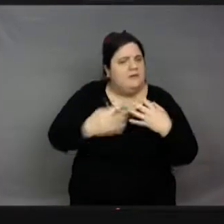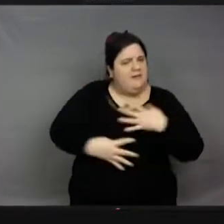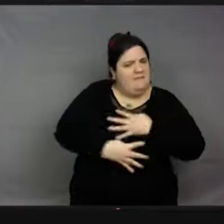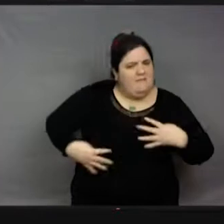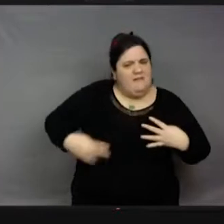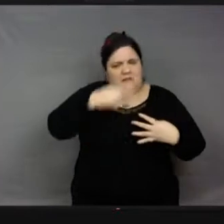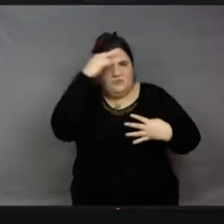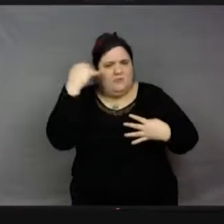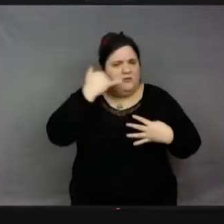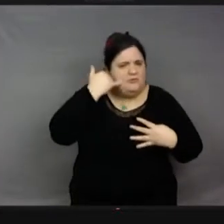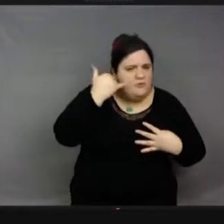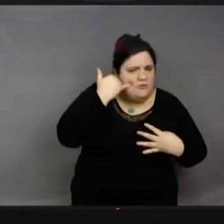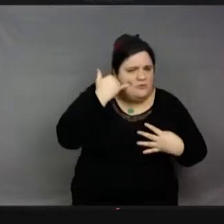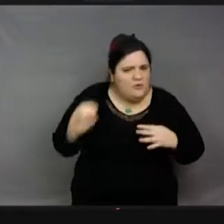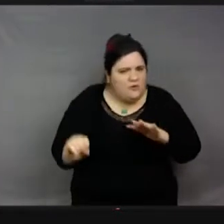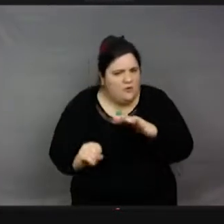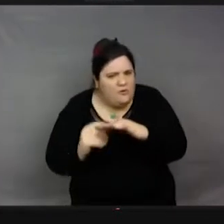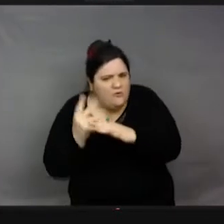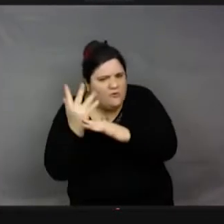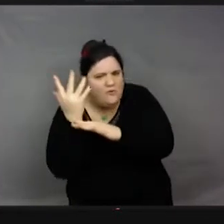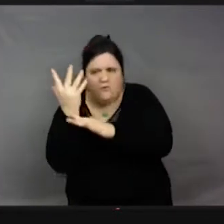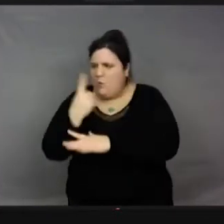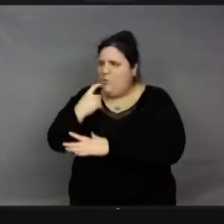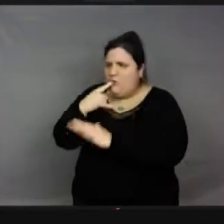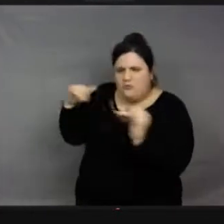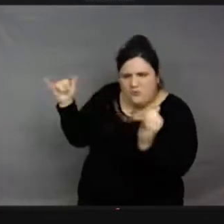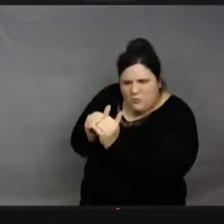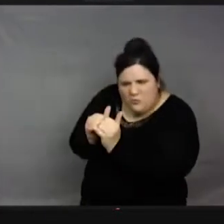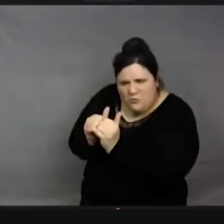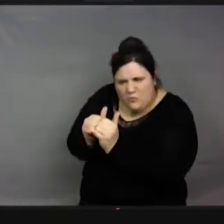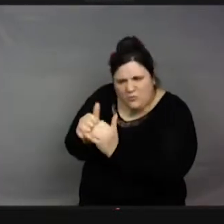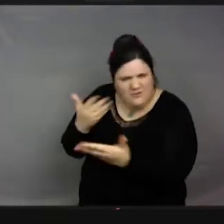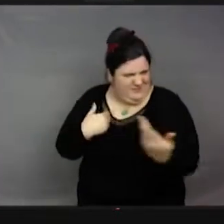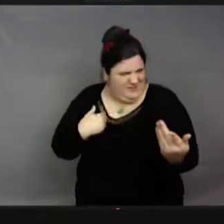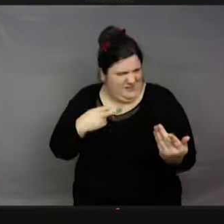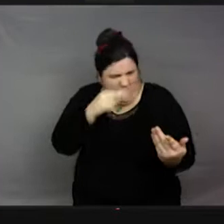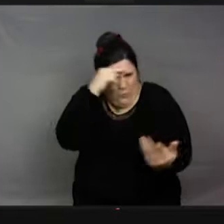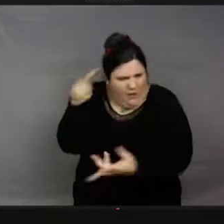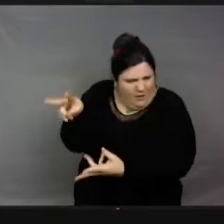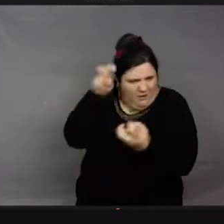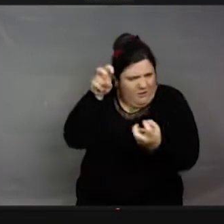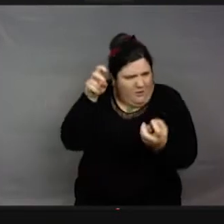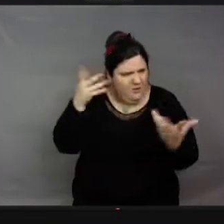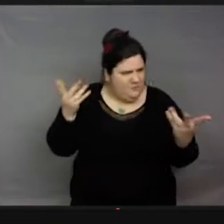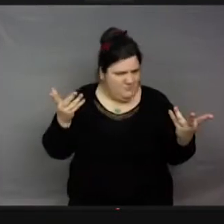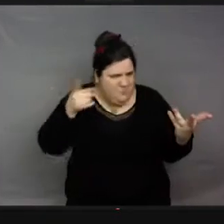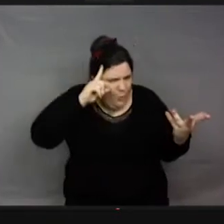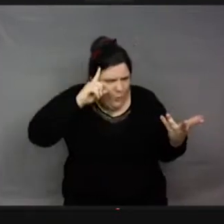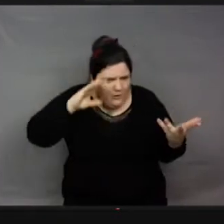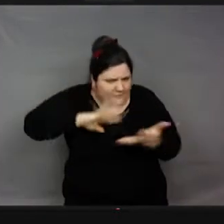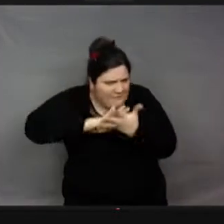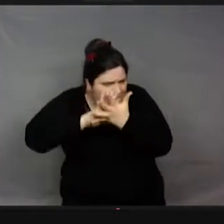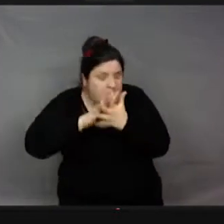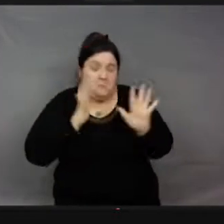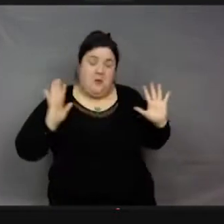Il n'y a jamais vraiment de raison.'est que, en général, ce qui reste, c'est que c'est plus efficace. Oui,'est Donc, c'est plus efficace comme